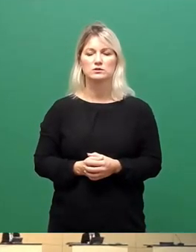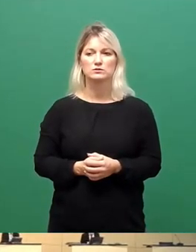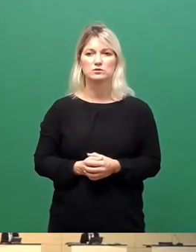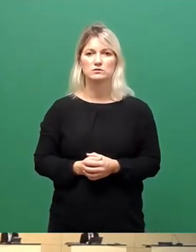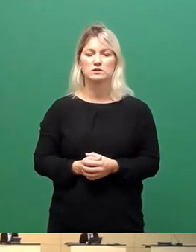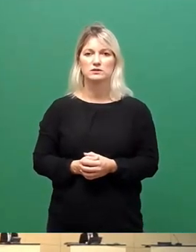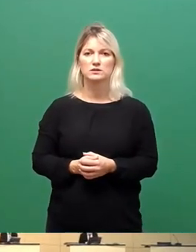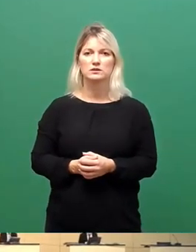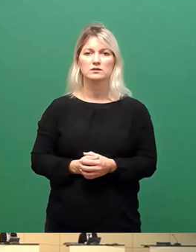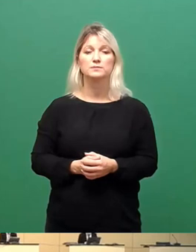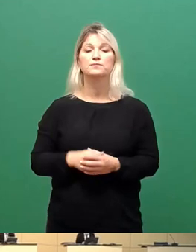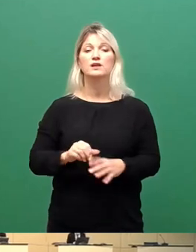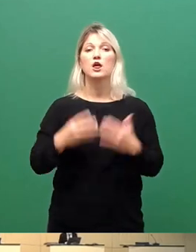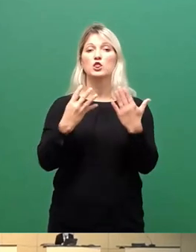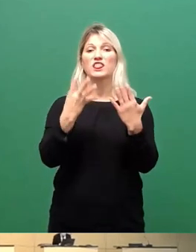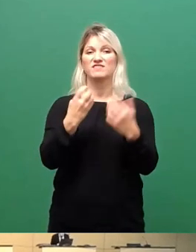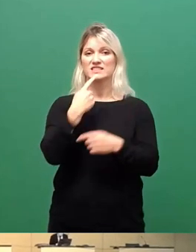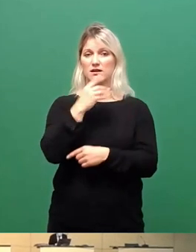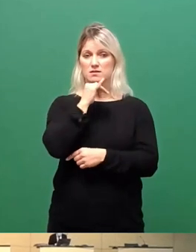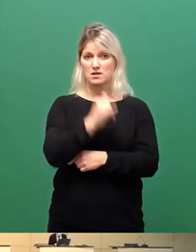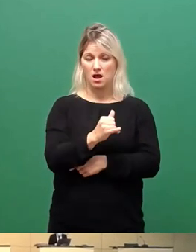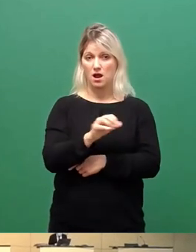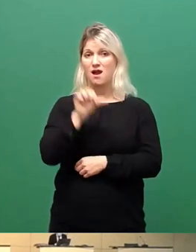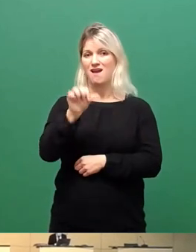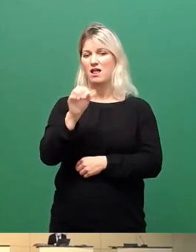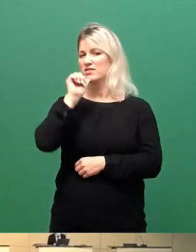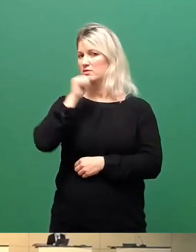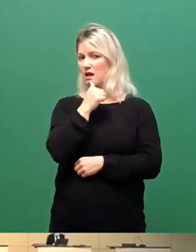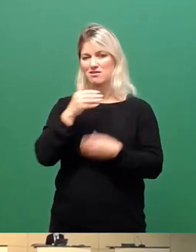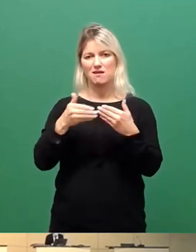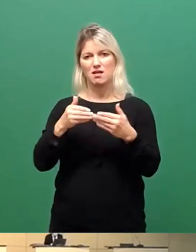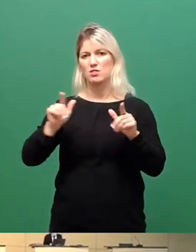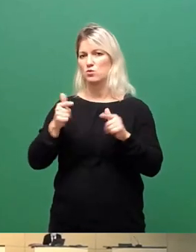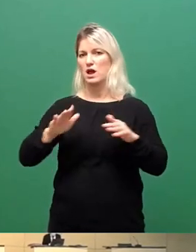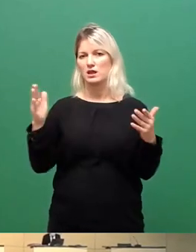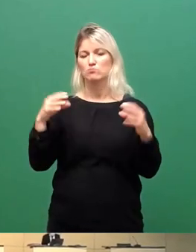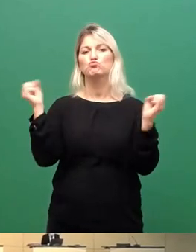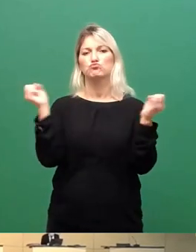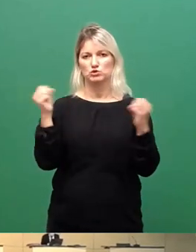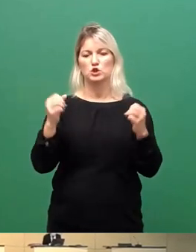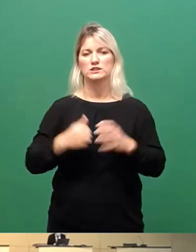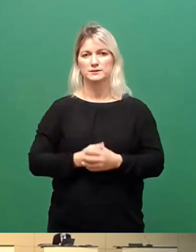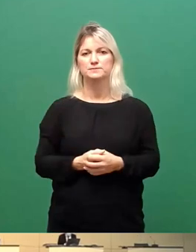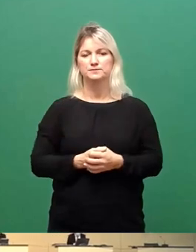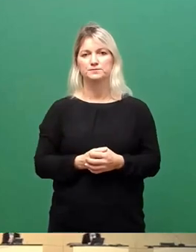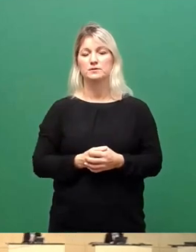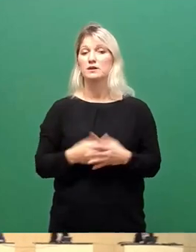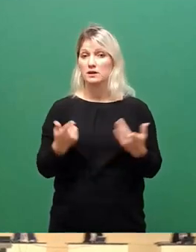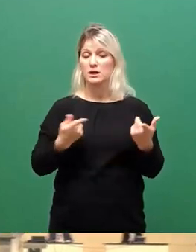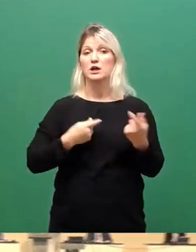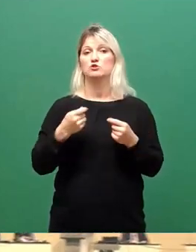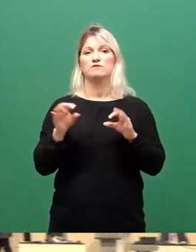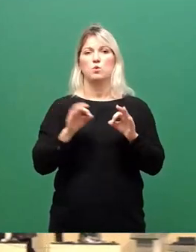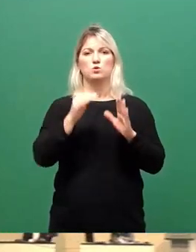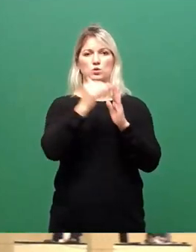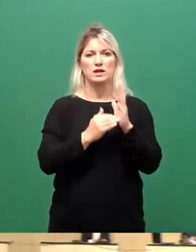49 Ja-Stimmen, 11 Nein-Stimmen, keine Enthaltung, dann so geschlossen. Geschäftsordner Herr Pinkert. Ich